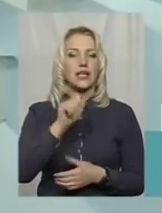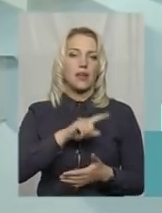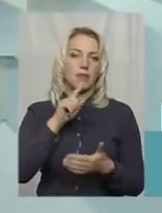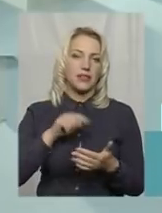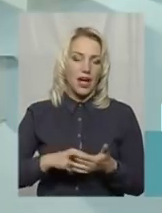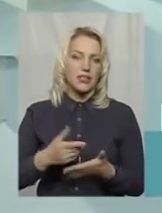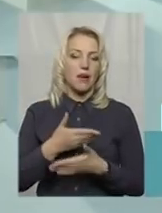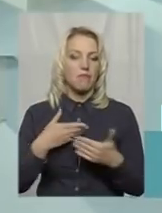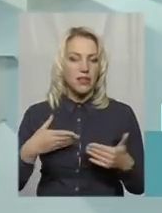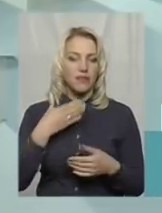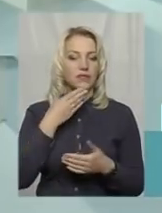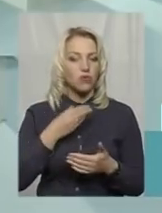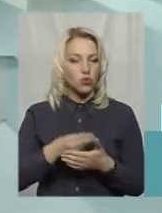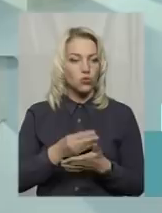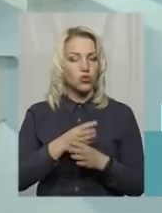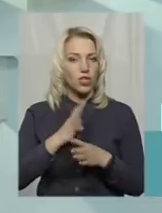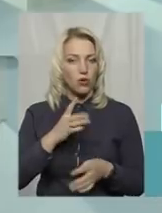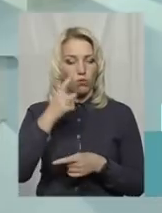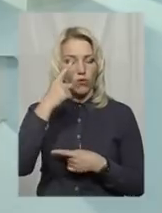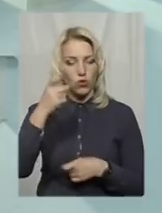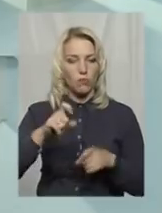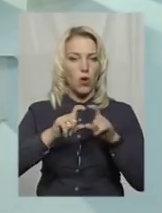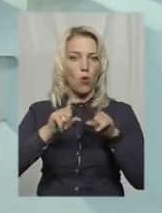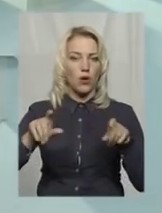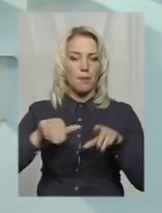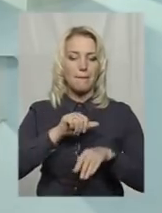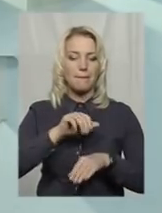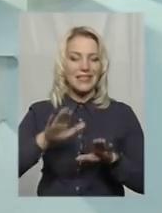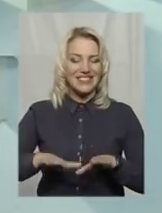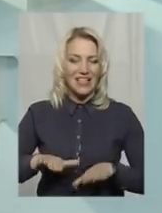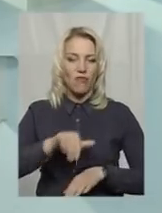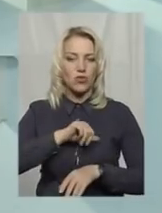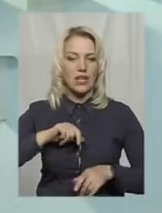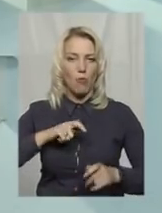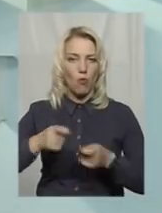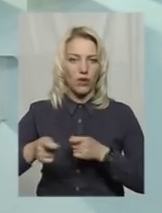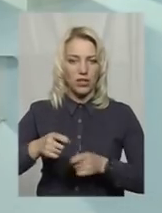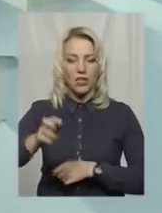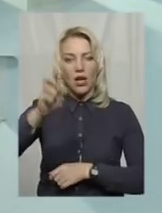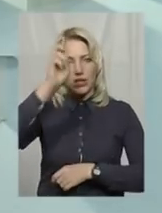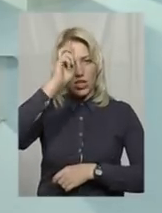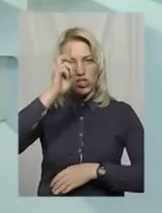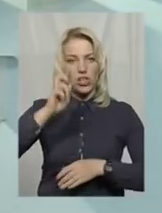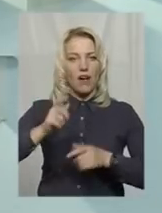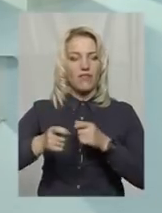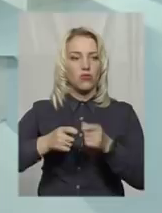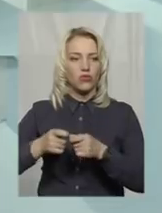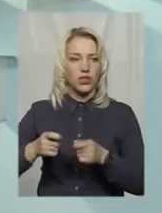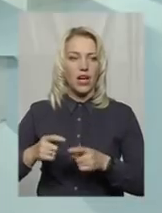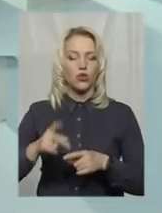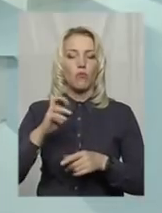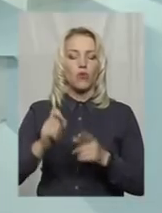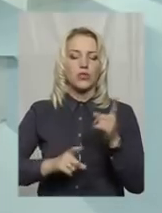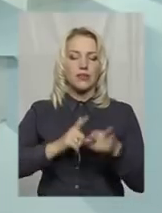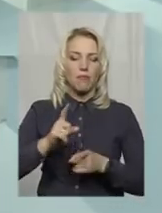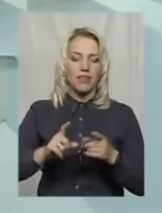Мі, в свою чергу, повідомили органи місцевого заслужбування, органи державної влади, що до змін в нормативних